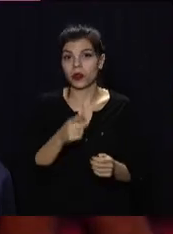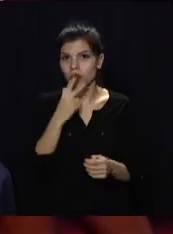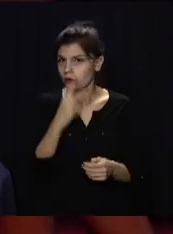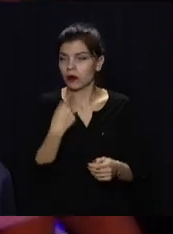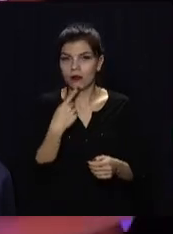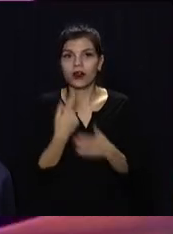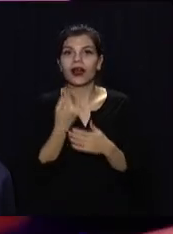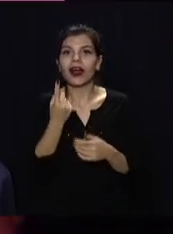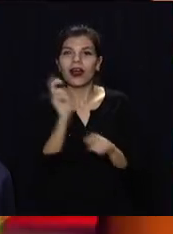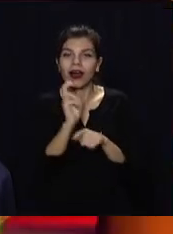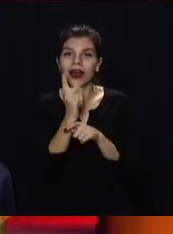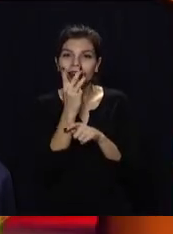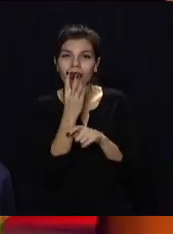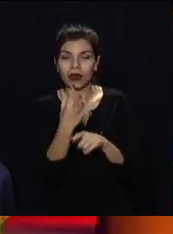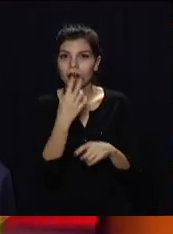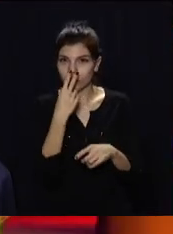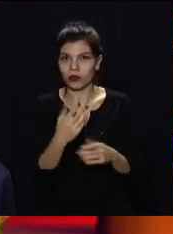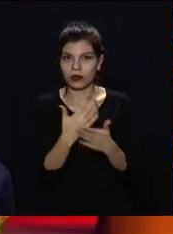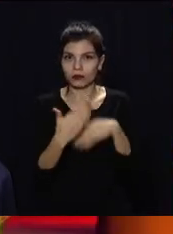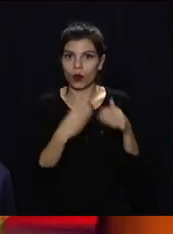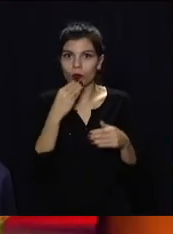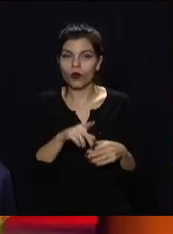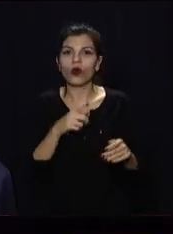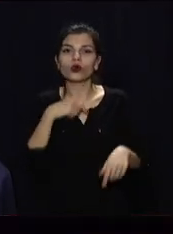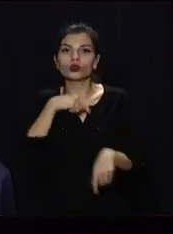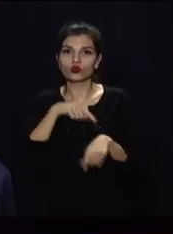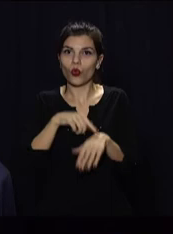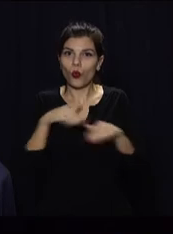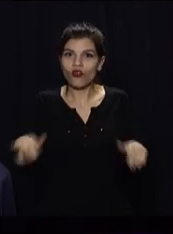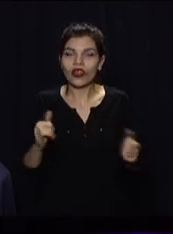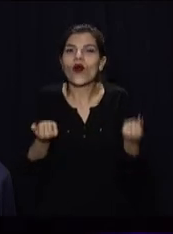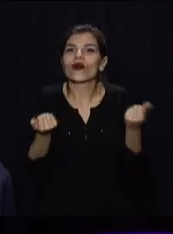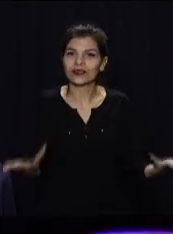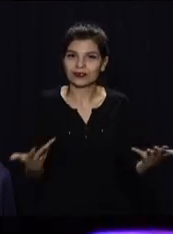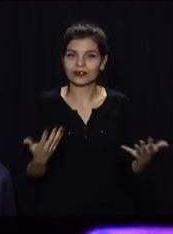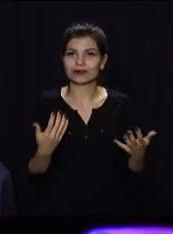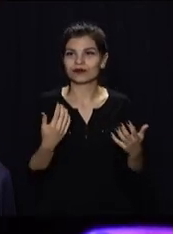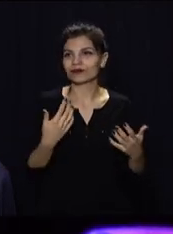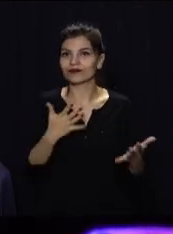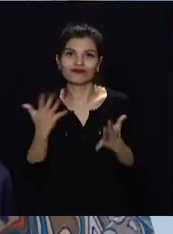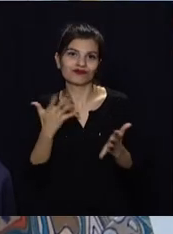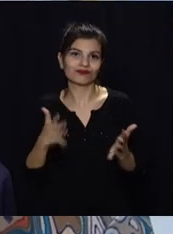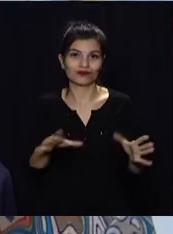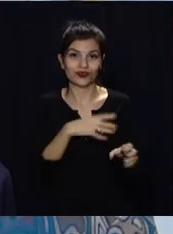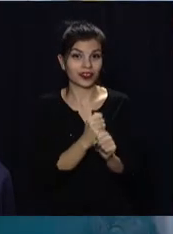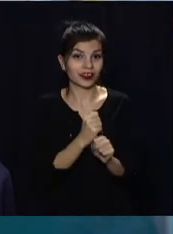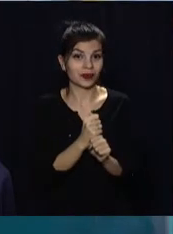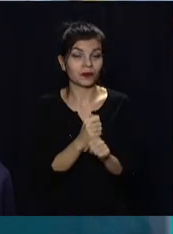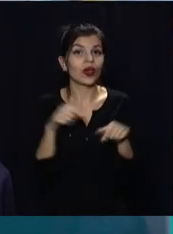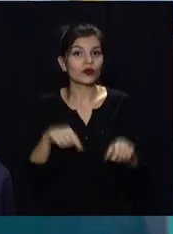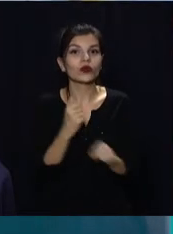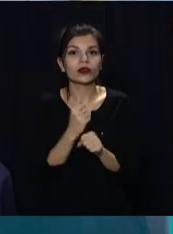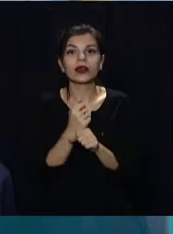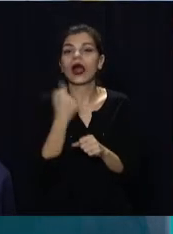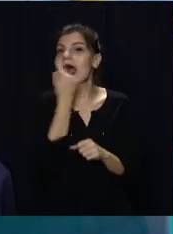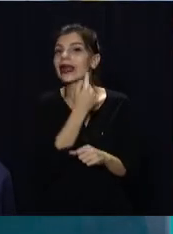батьки та вихователі особливих дітей, вони стають більш впевненими і розкутими у творчому середовищі. Тут ми займаємося артикуляційною